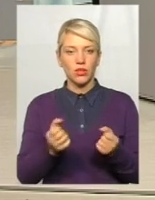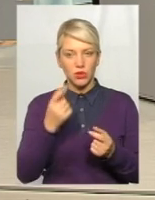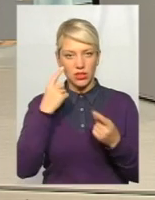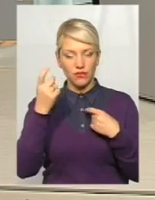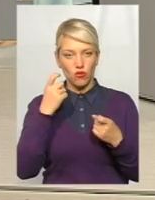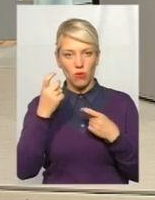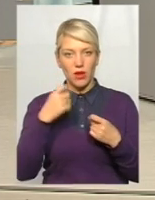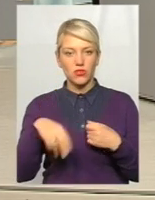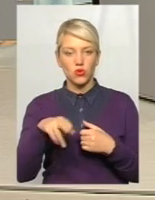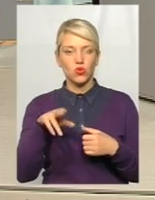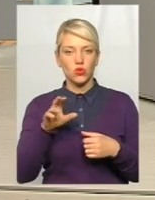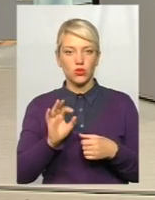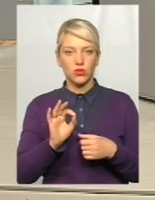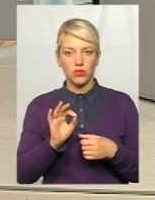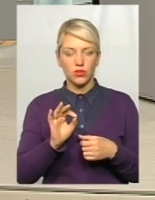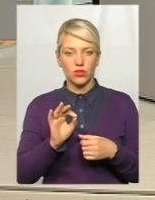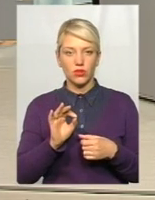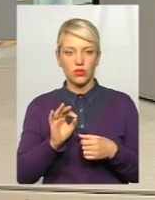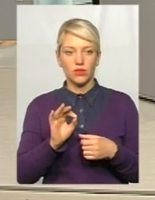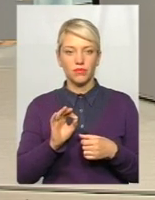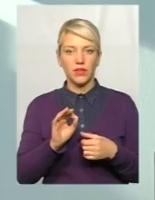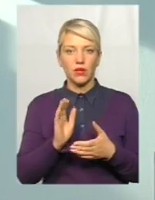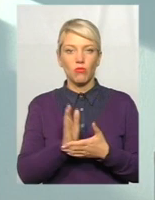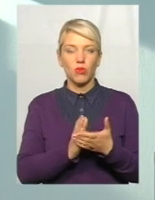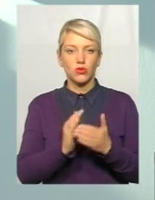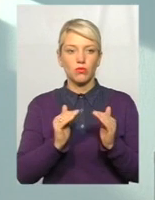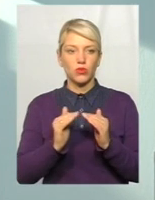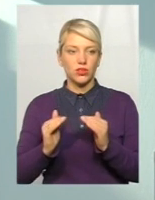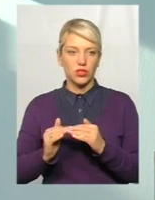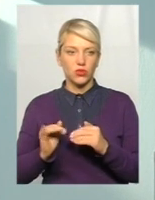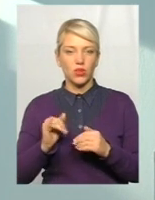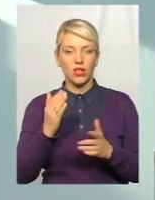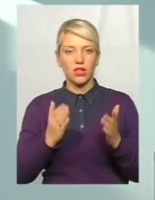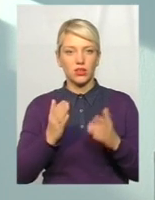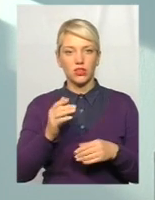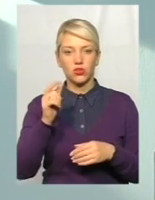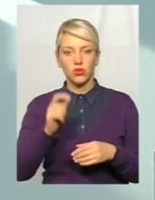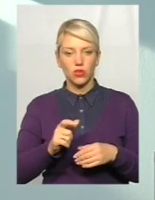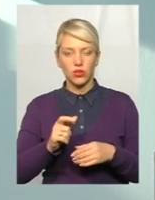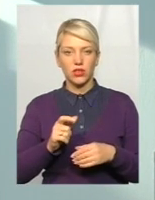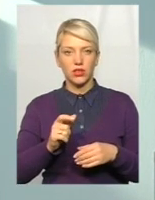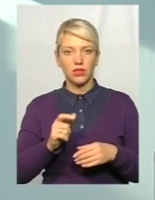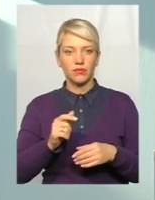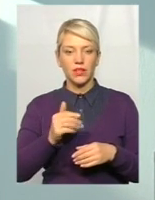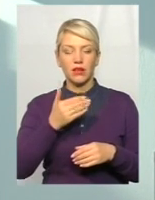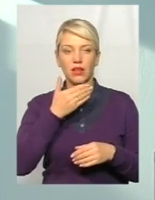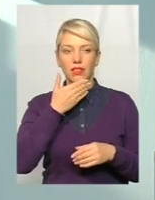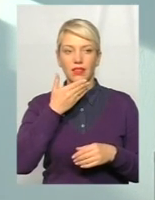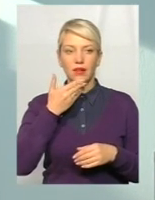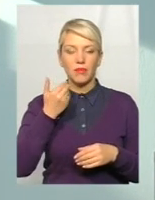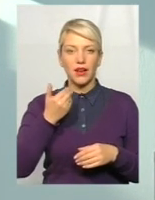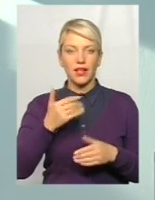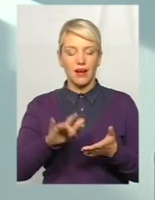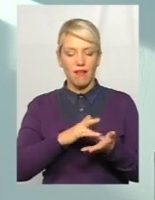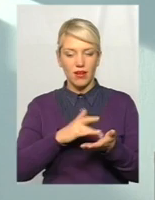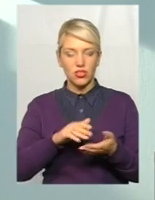щодо своєму будинку, по обслуговуванню, якщо людина взагалі немає ніякого, як так само слово, гаджета,